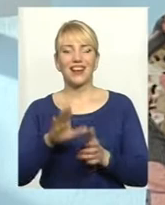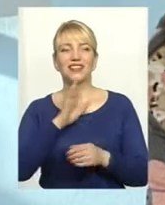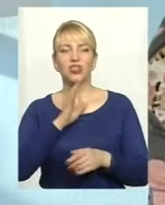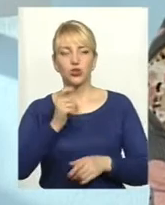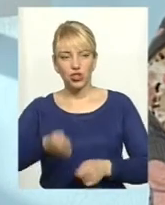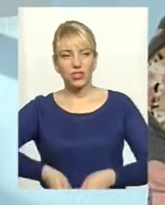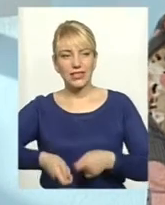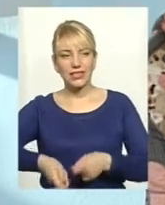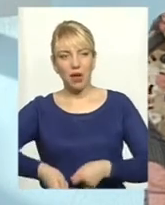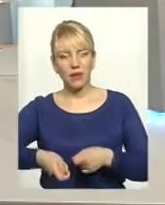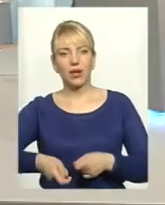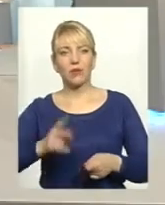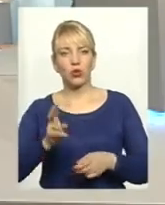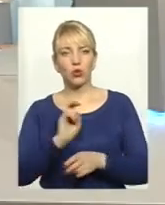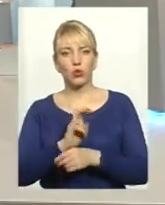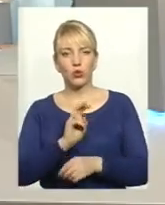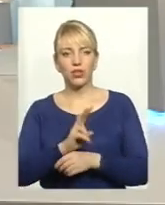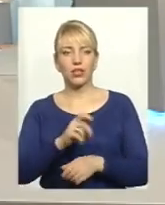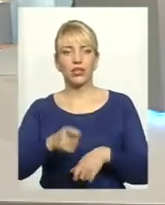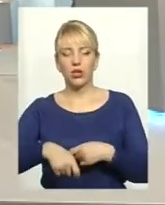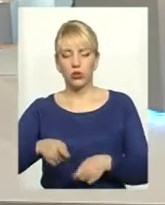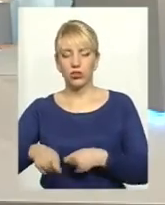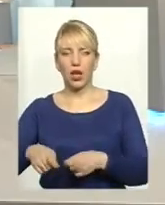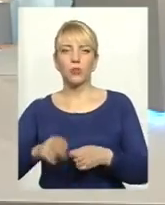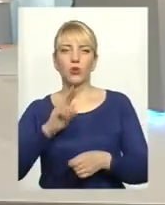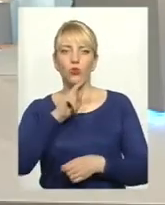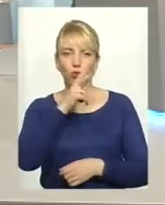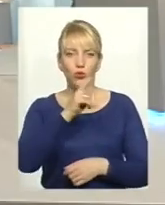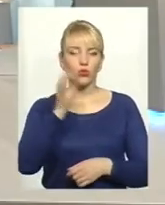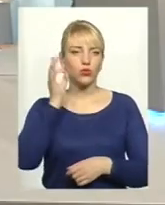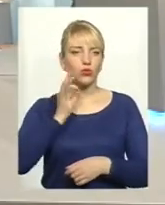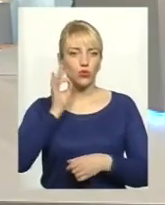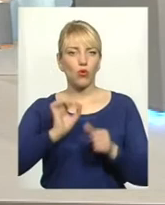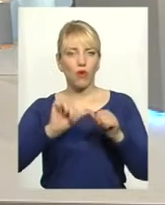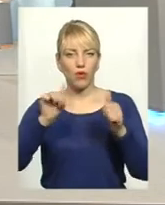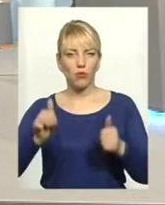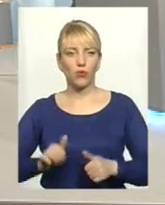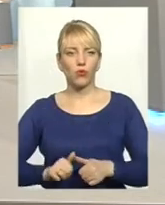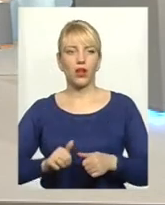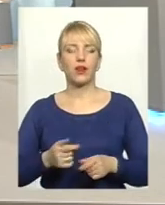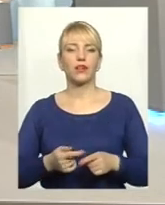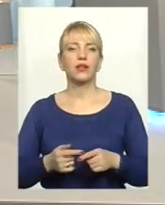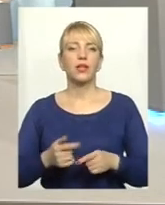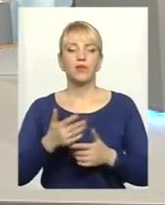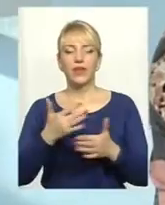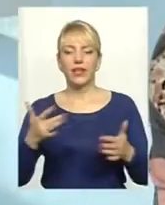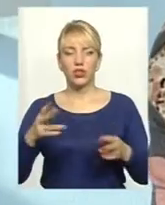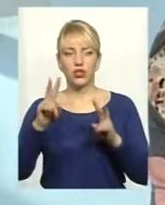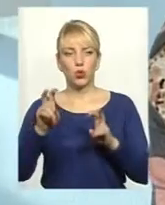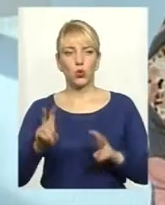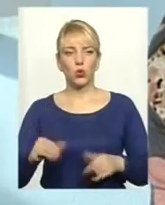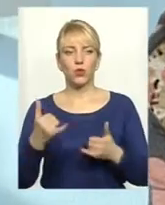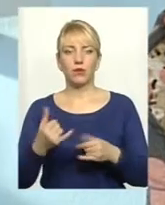сапками, які ходили і сапили кукурудзу, цукровий буряк, просапні культури, інші культури.